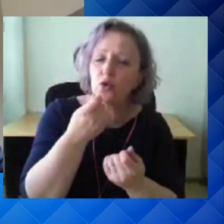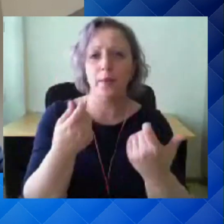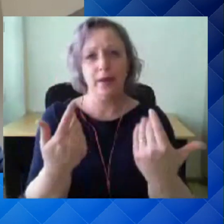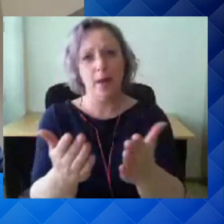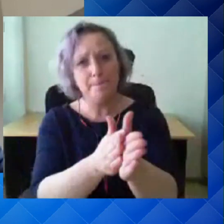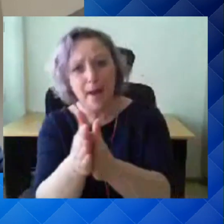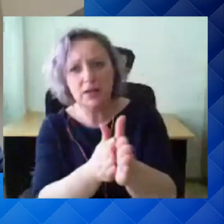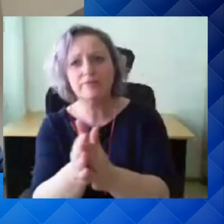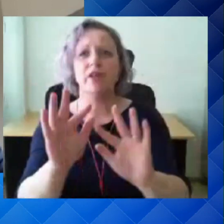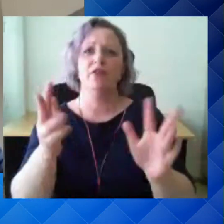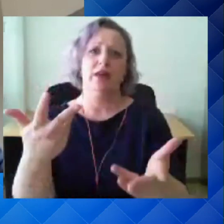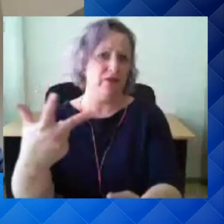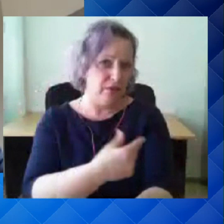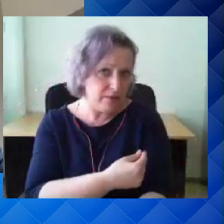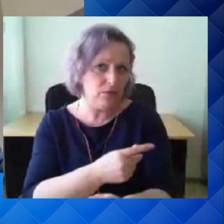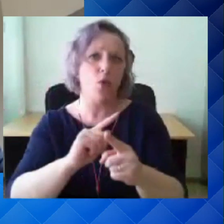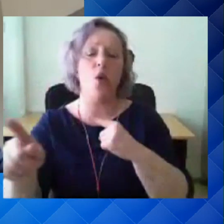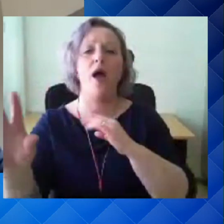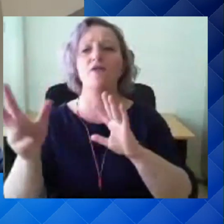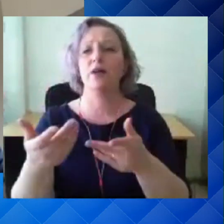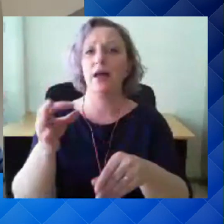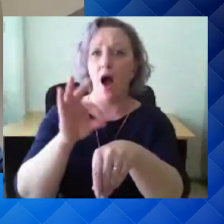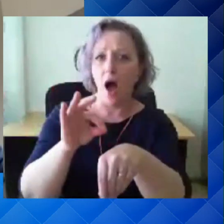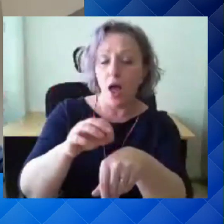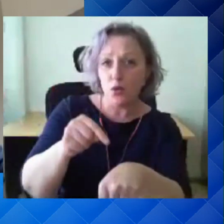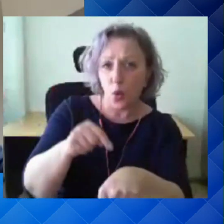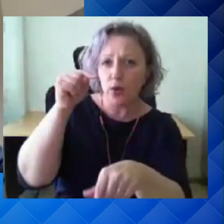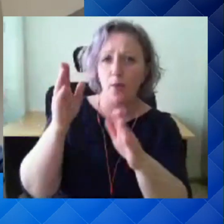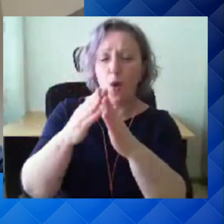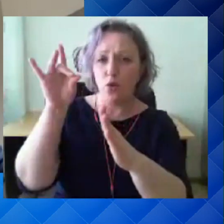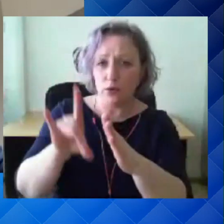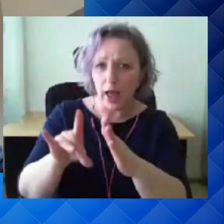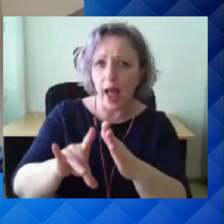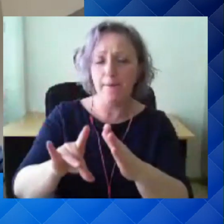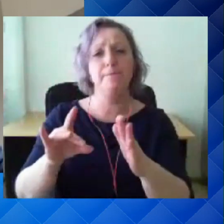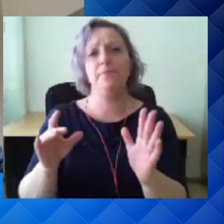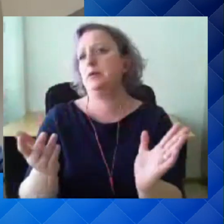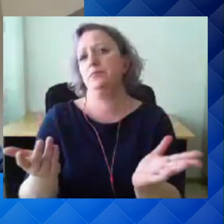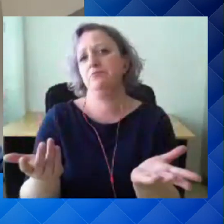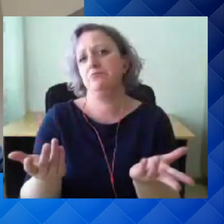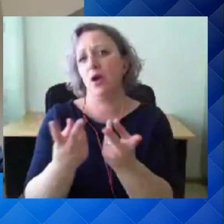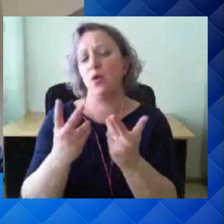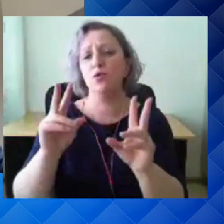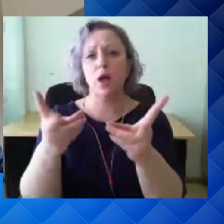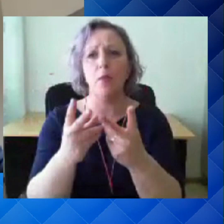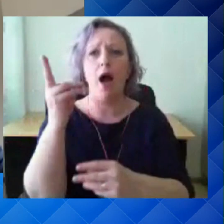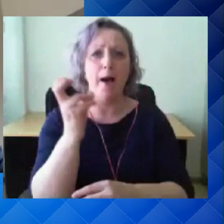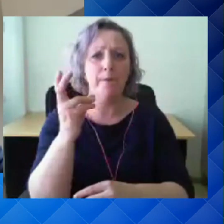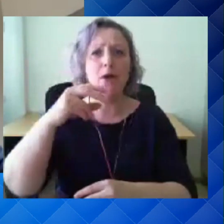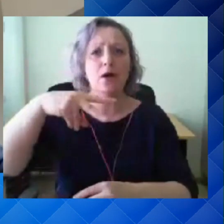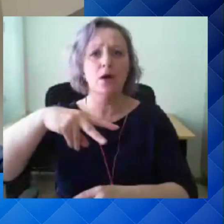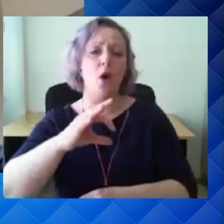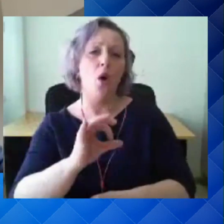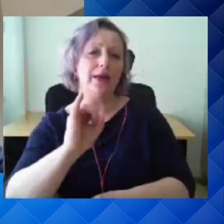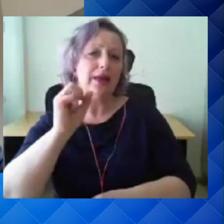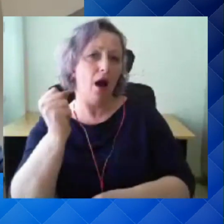esimesel võimalusel või kui on aid, kus sündtamid jääda koju ja ka hoiarakendust kasutada.